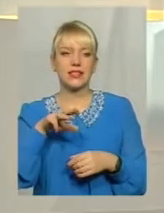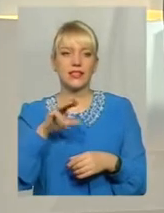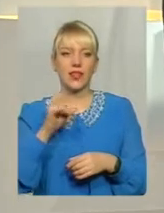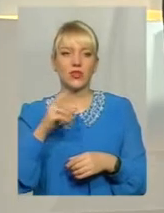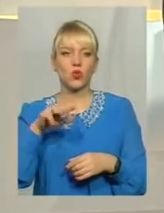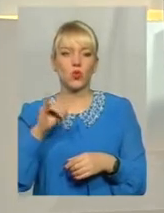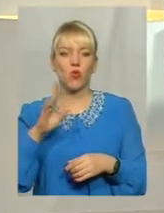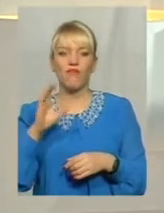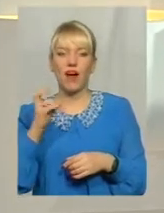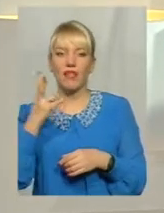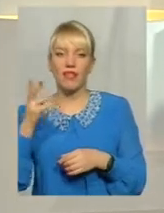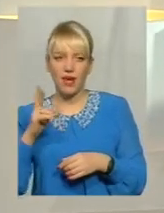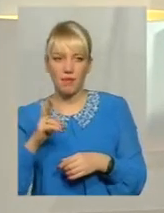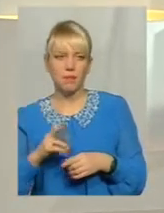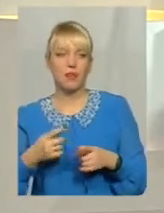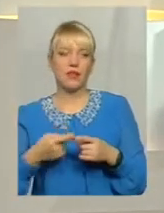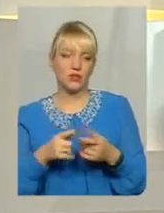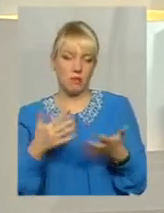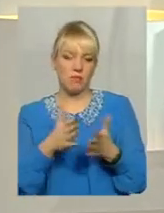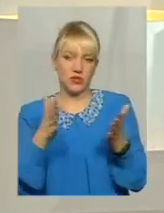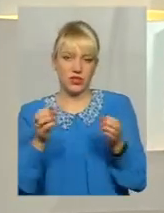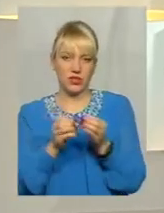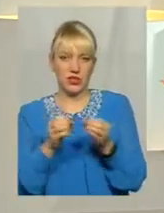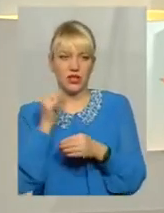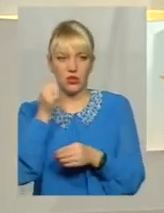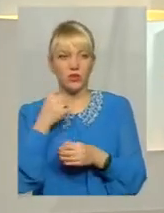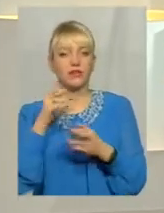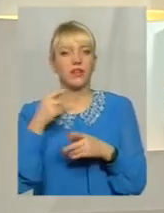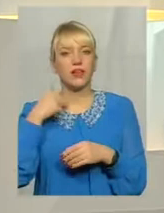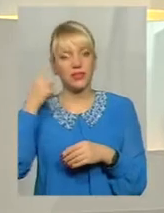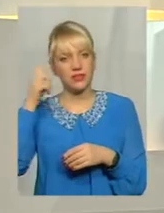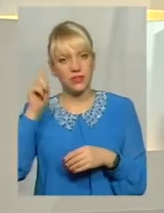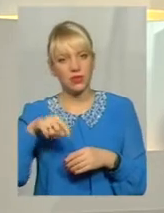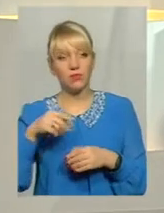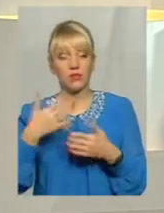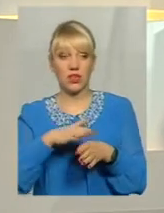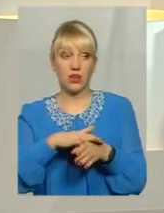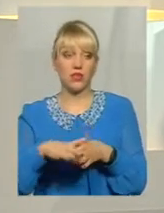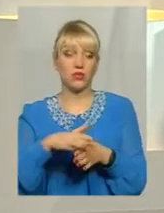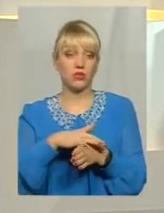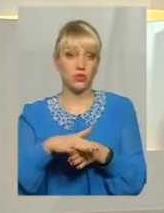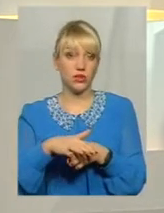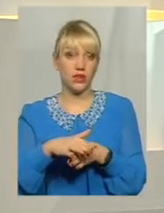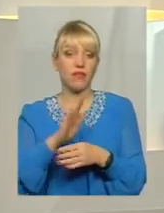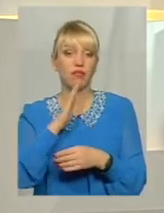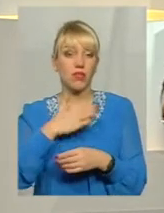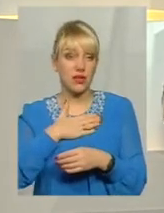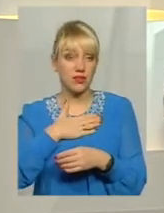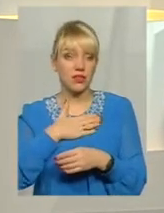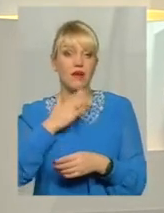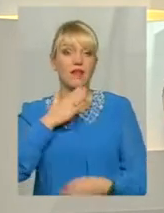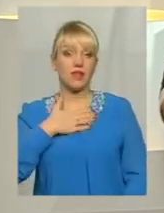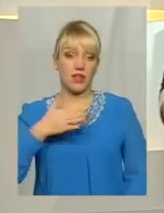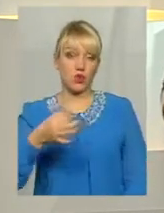процедура Теж вже більше 10 років, наскільки мені відомо, реалізується в нас, в нашій